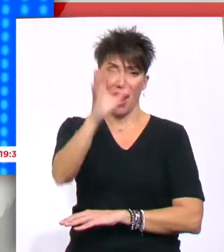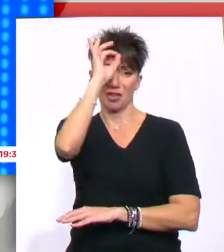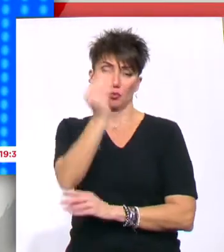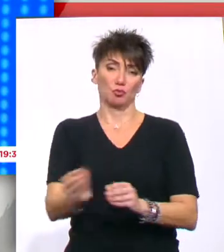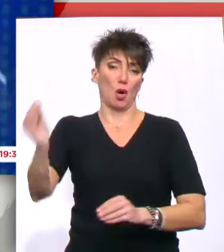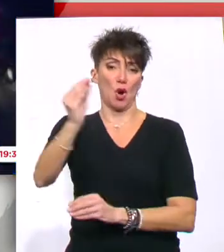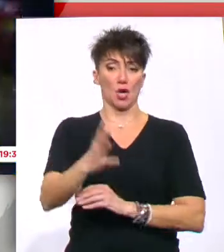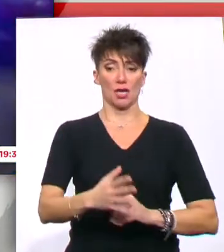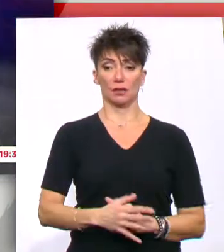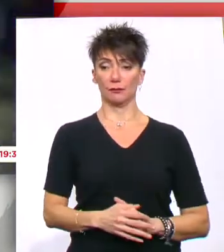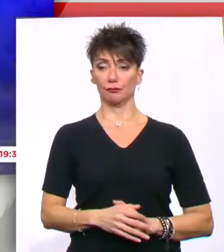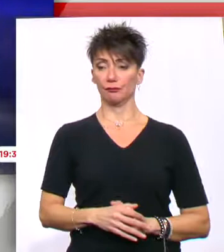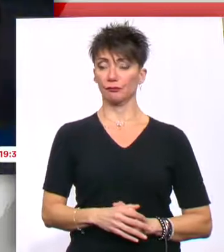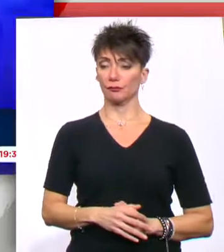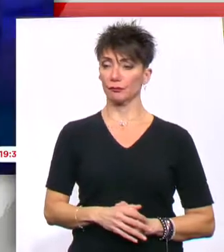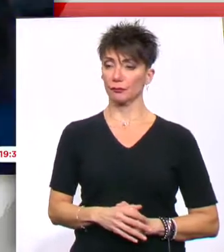περιοχή.